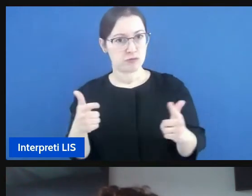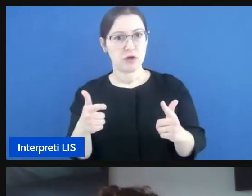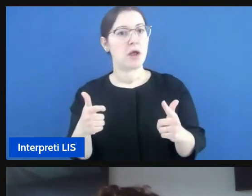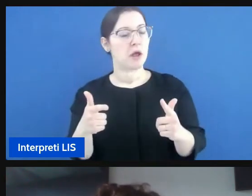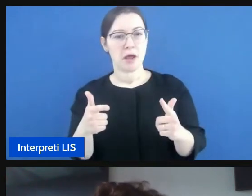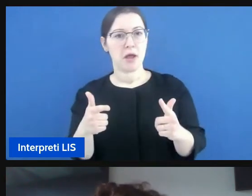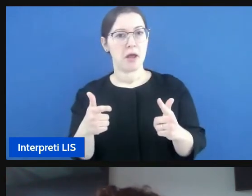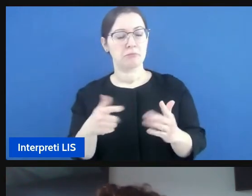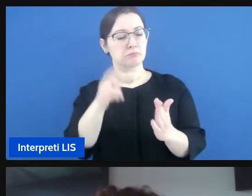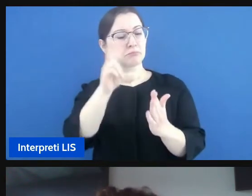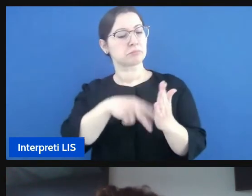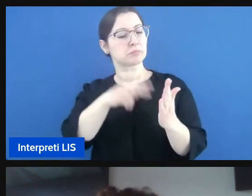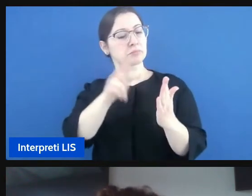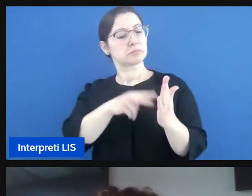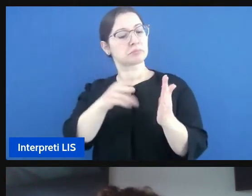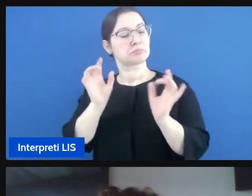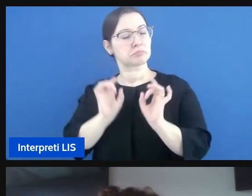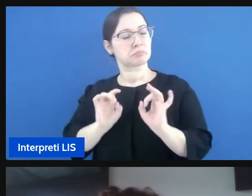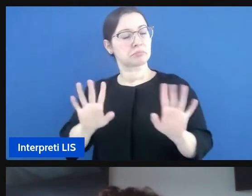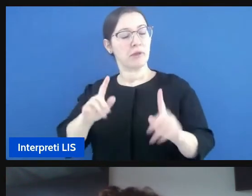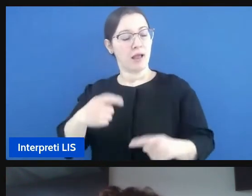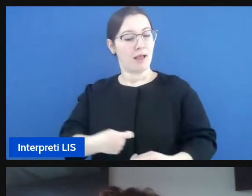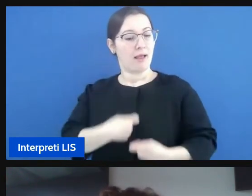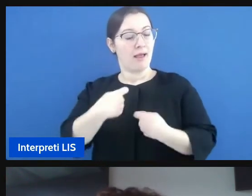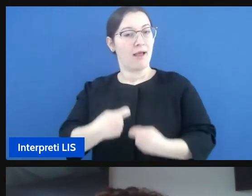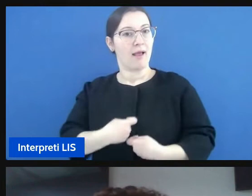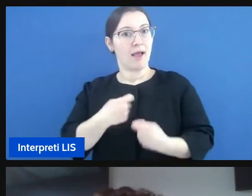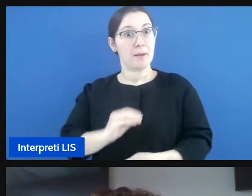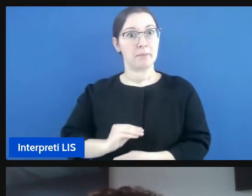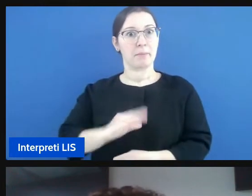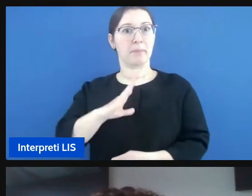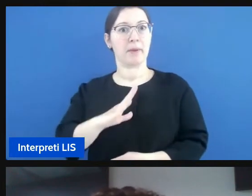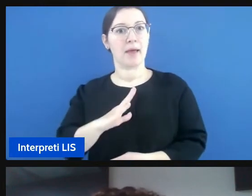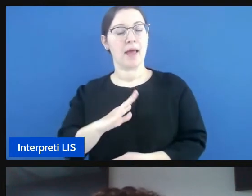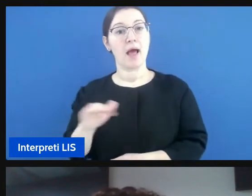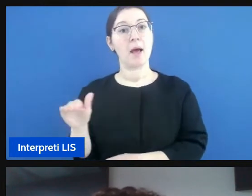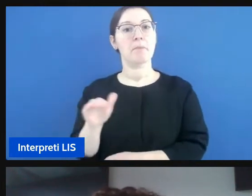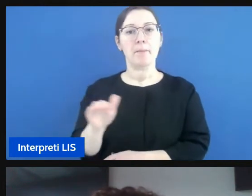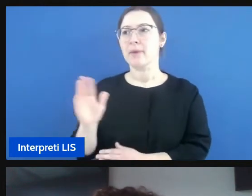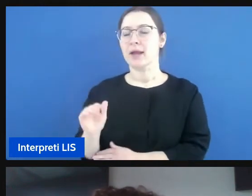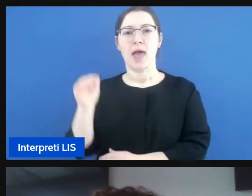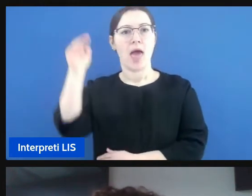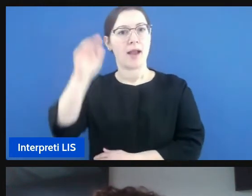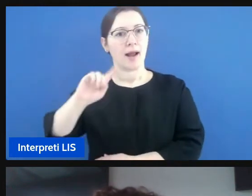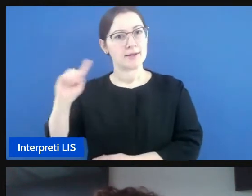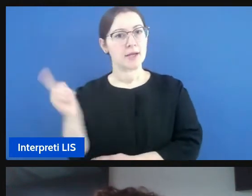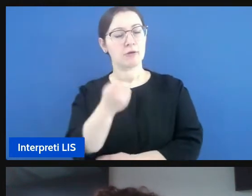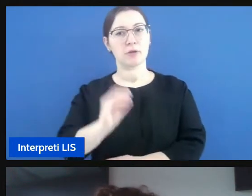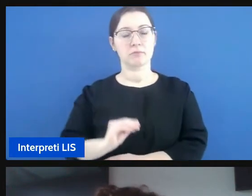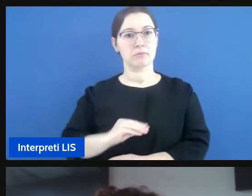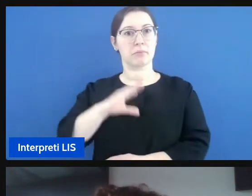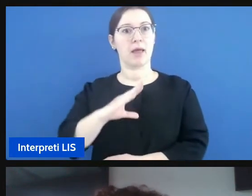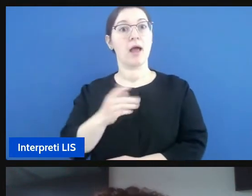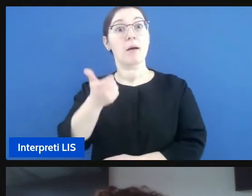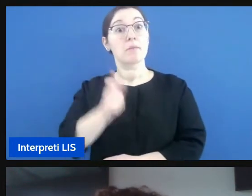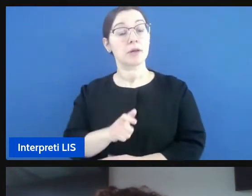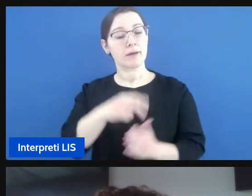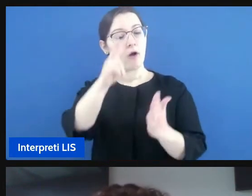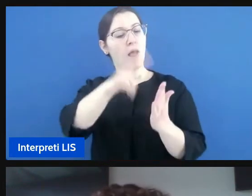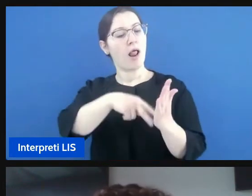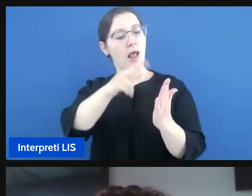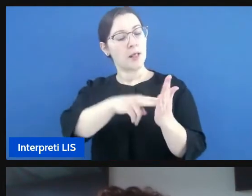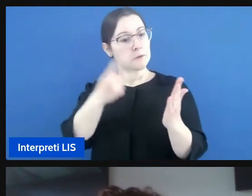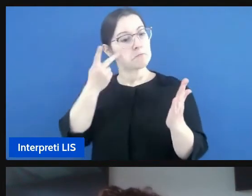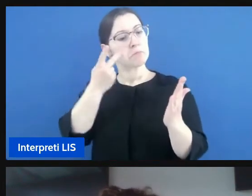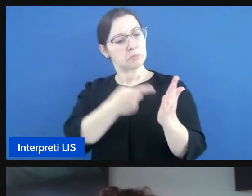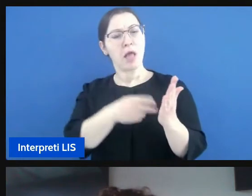questo rinforza anche l'autostima del bambino e del ragazzo perché in realtà riesce a vedere che